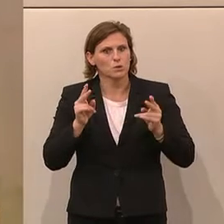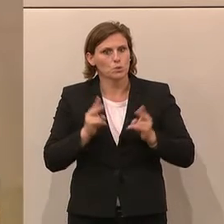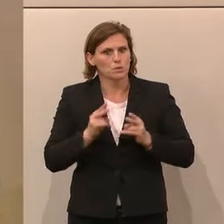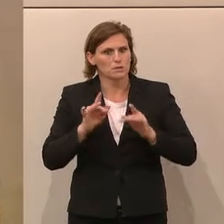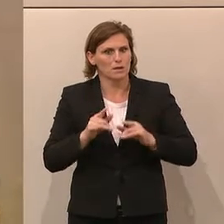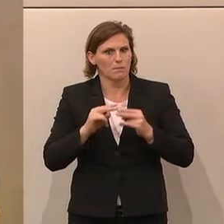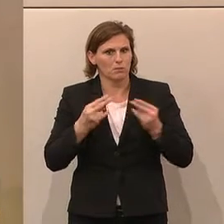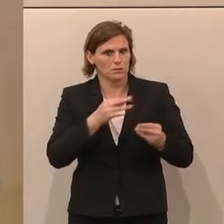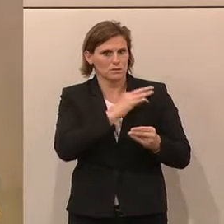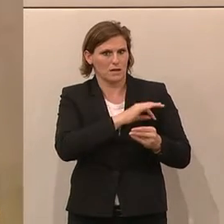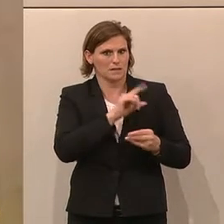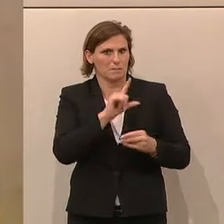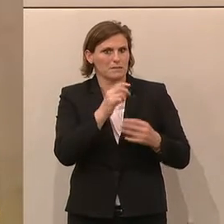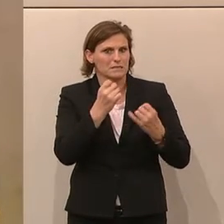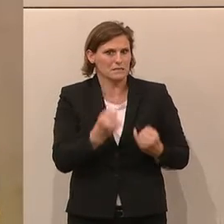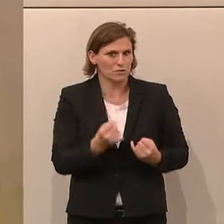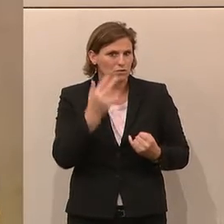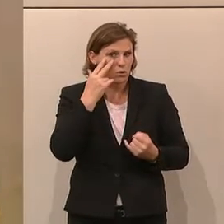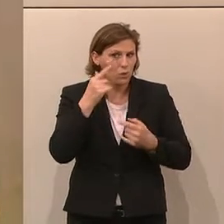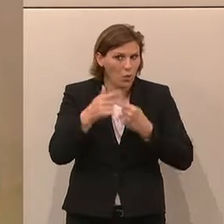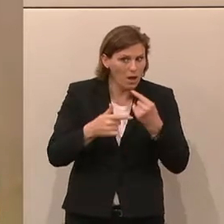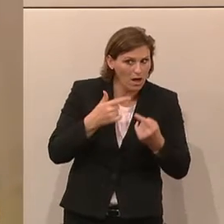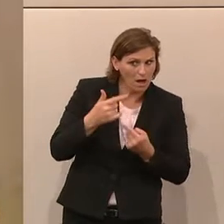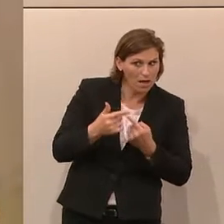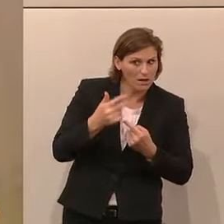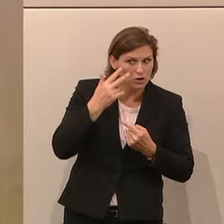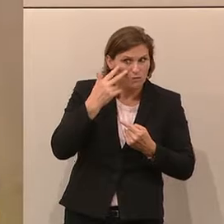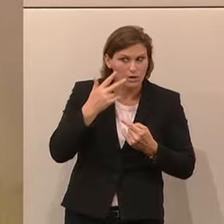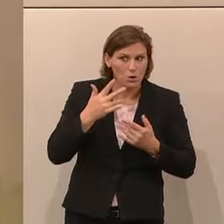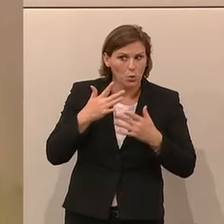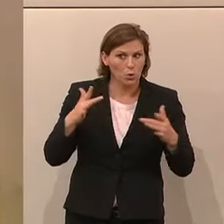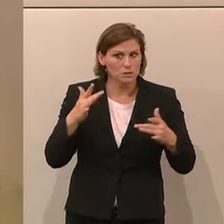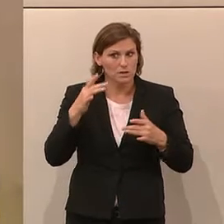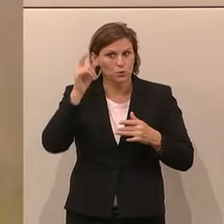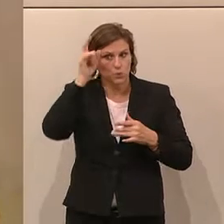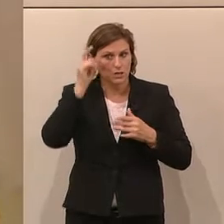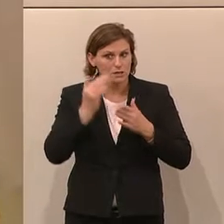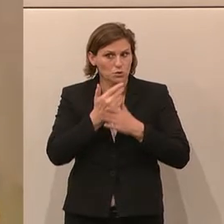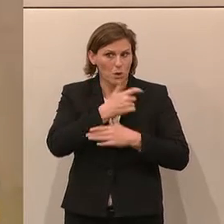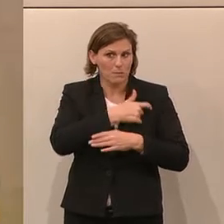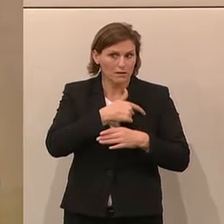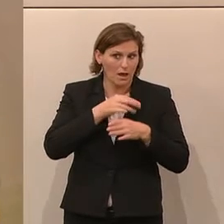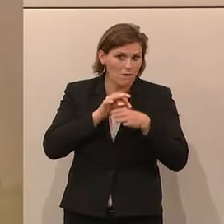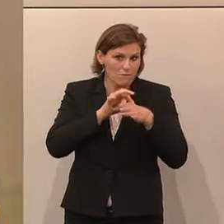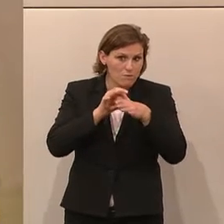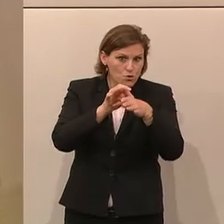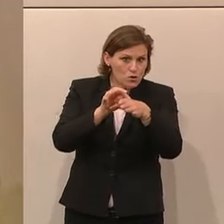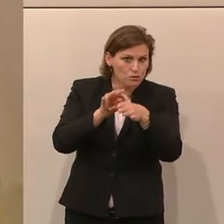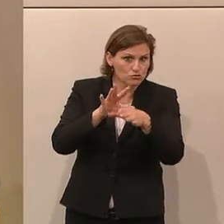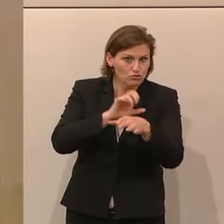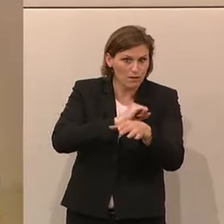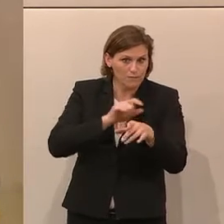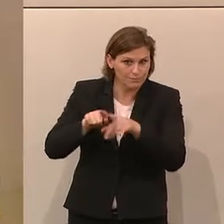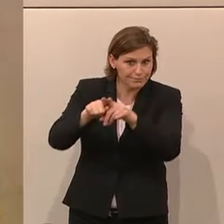Rahmen dieser Erstellung dieser Mindestsicherung sein wird. Ist er dieser große Führer der türkisen neuen Partei, der es schaffen wird, eine bundesweite Regelung